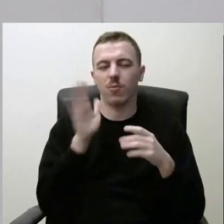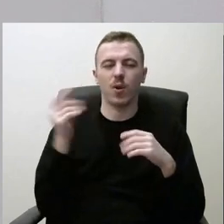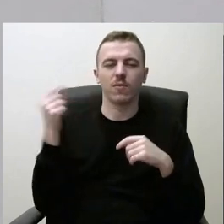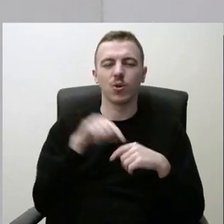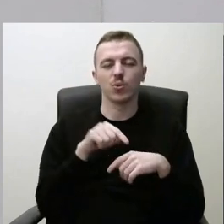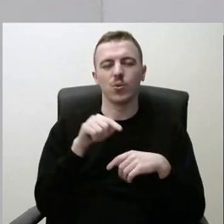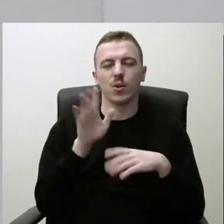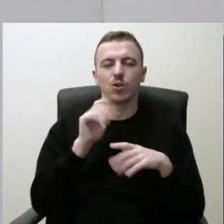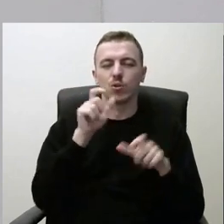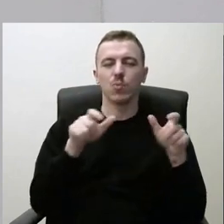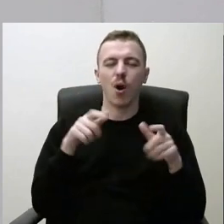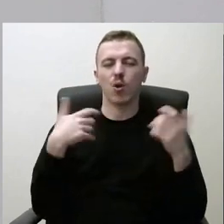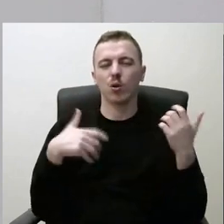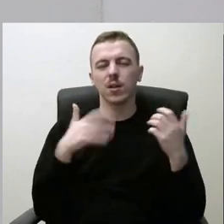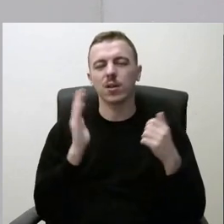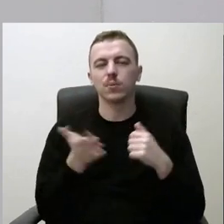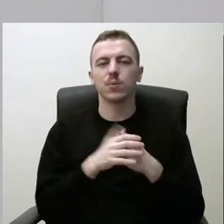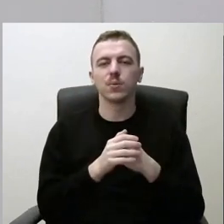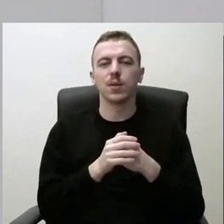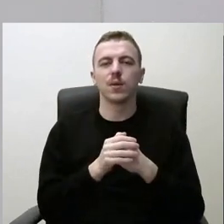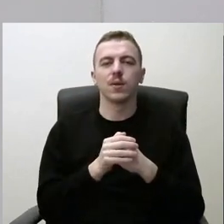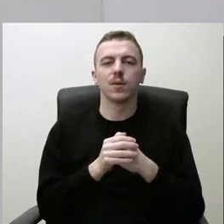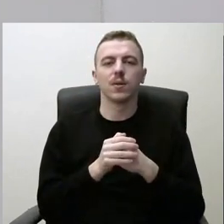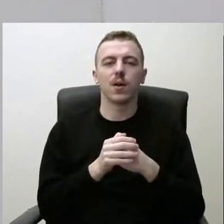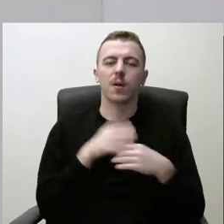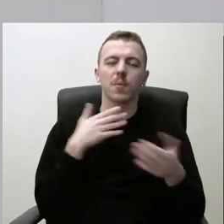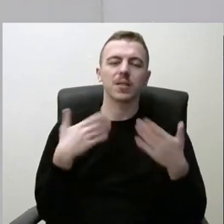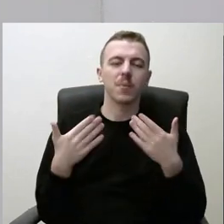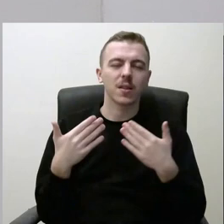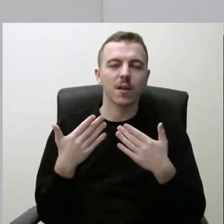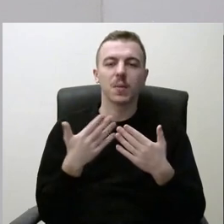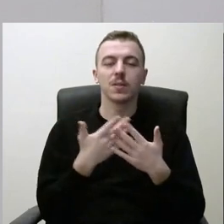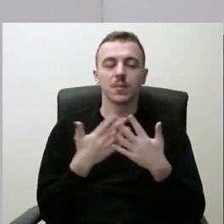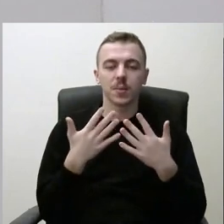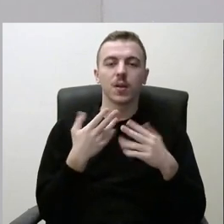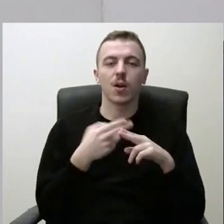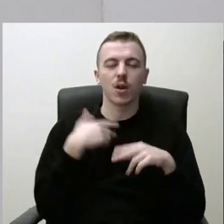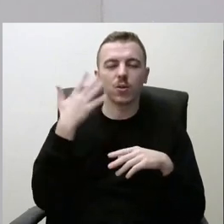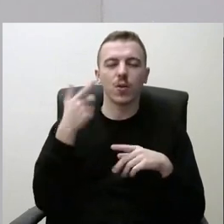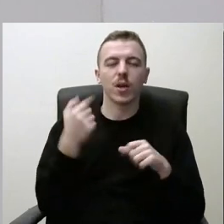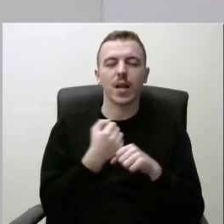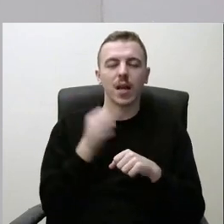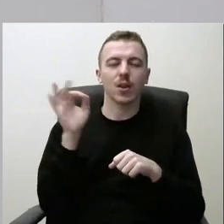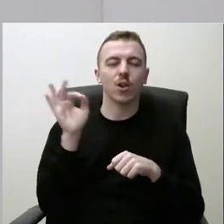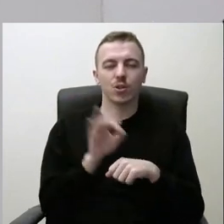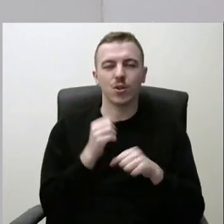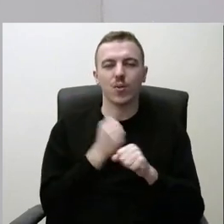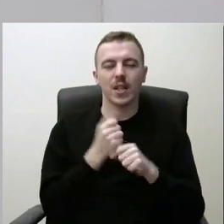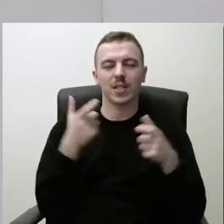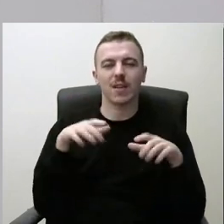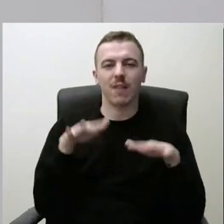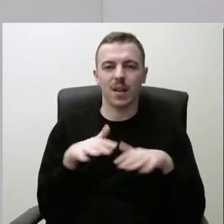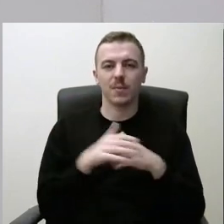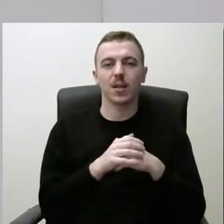žmonės ar koncertavimas, ar pasibendrajimas, tai aš manau, kad reikėtų tai dažniau daryti savo valdybėj, nes